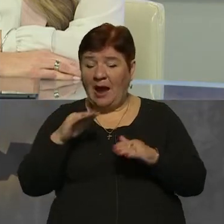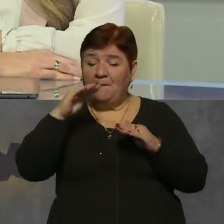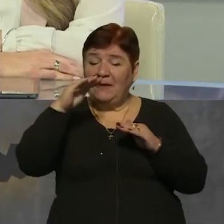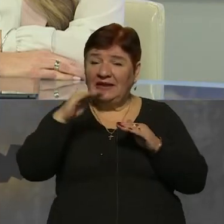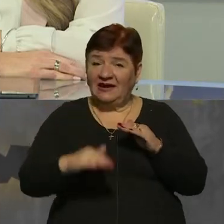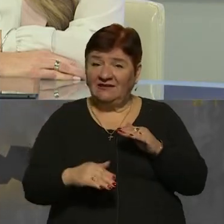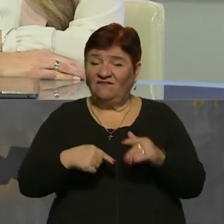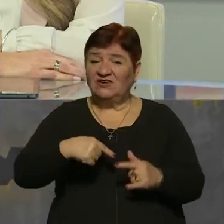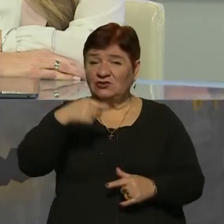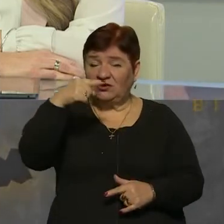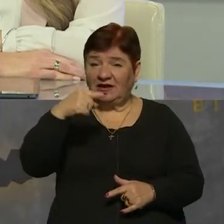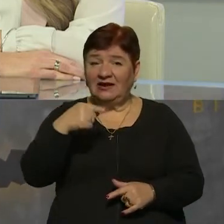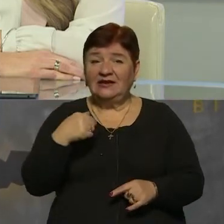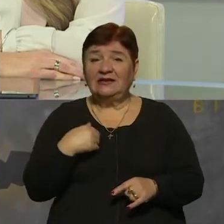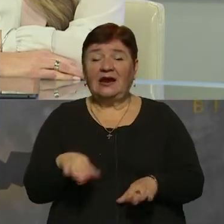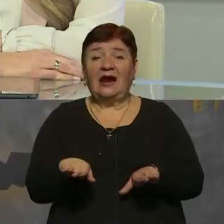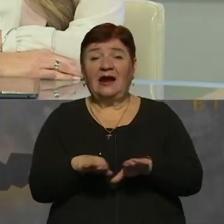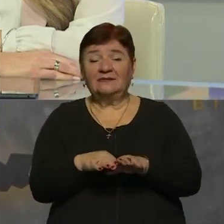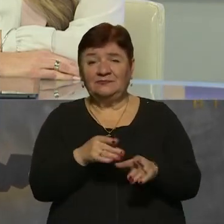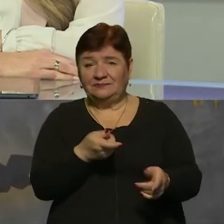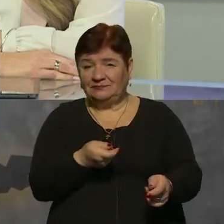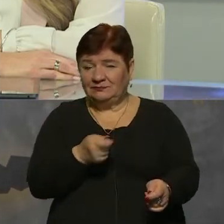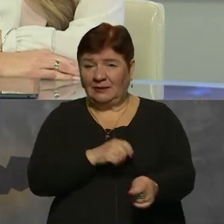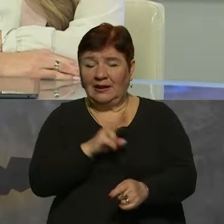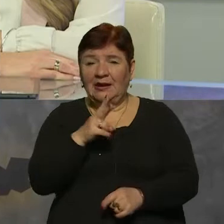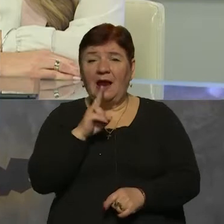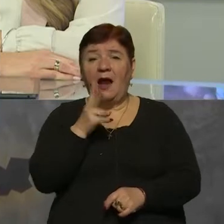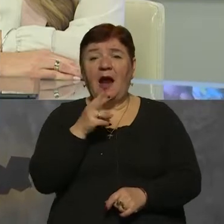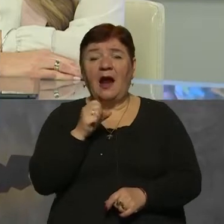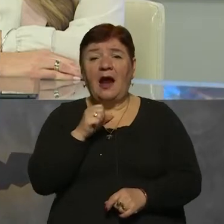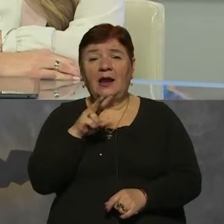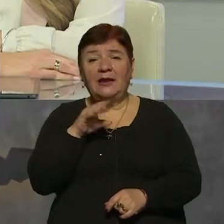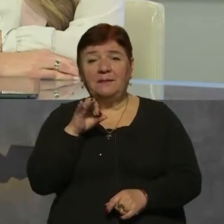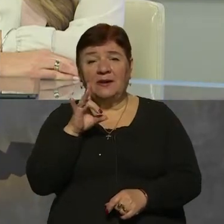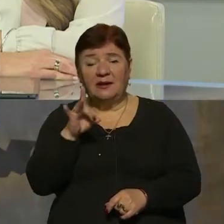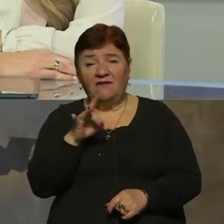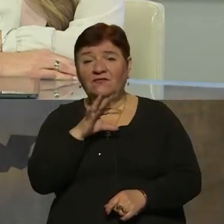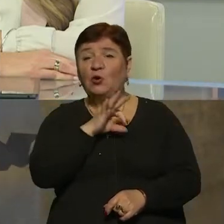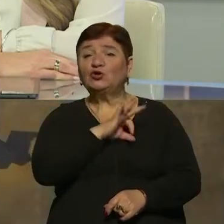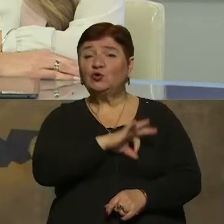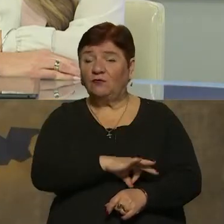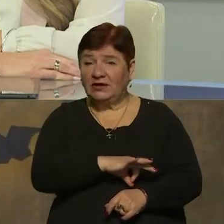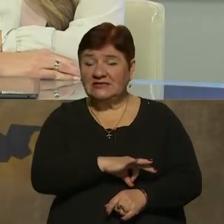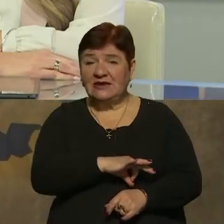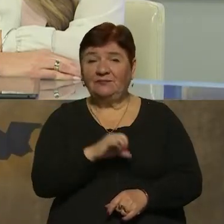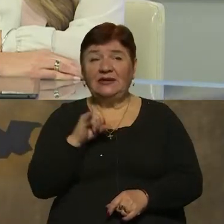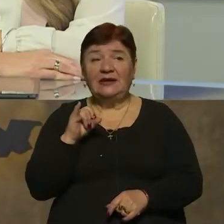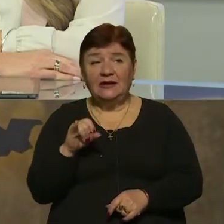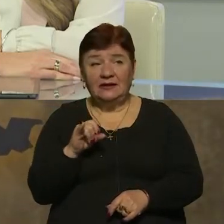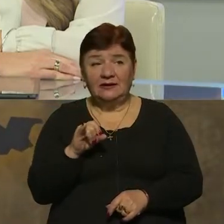висотах. Суто терористичне оружія, як калібр чи шахет, використовується і